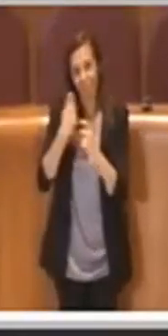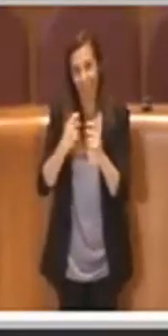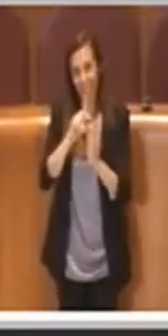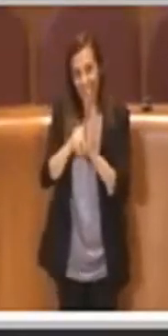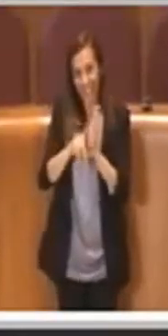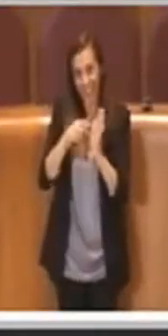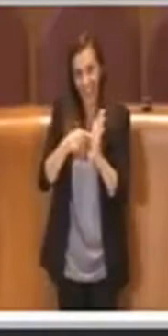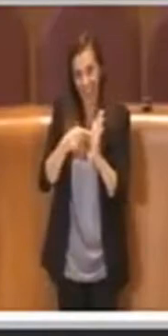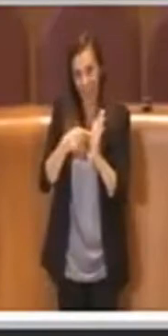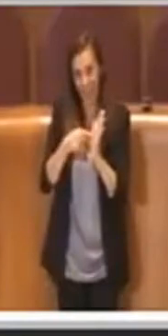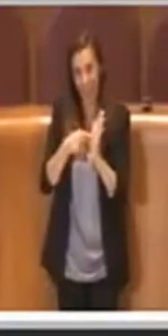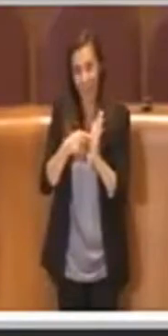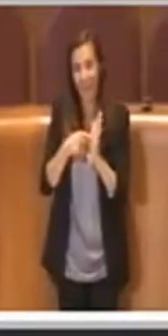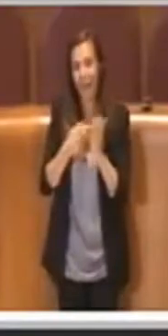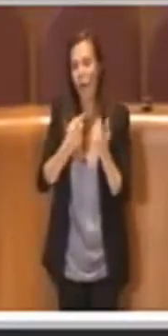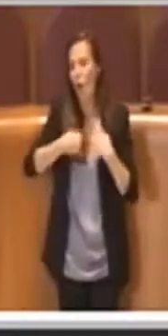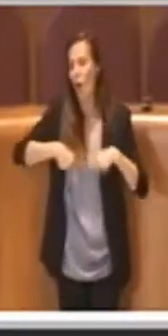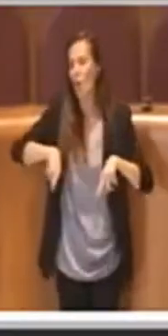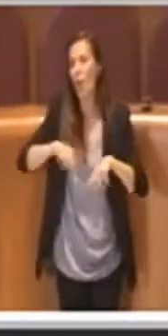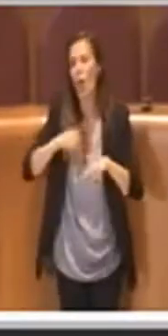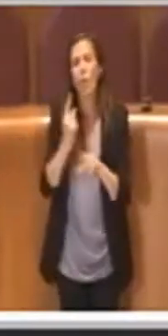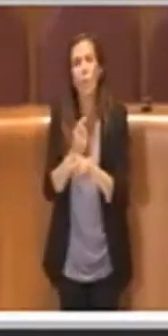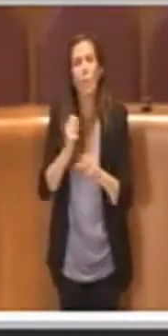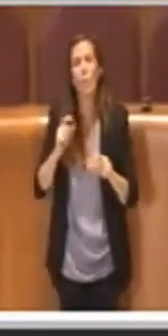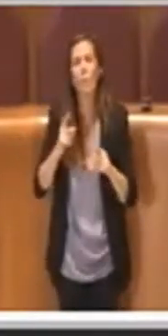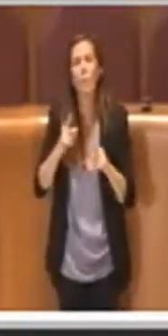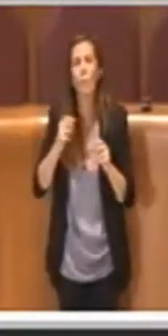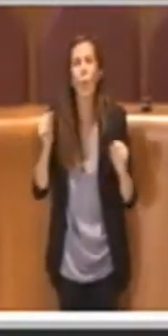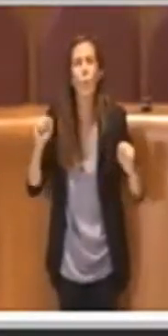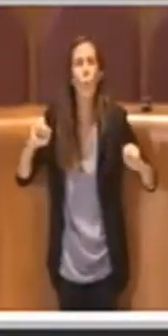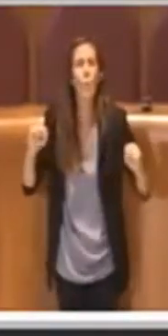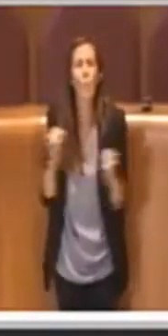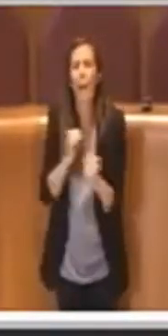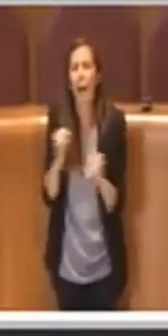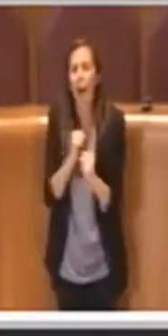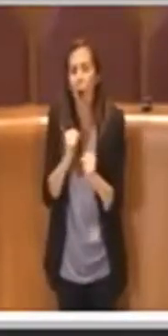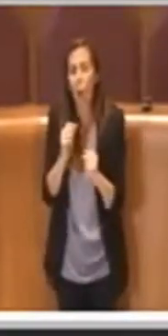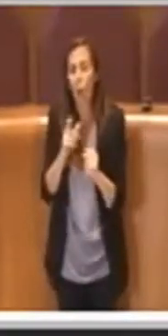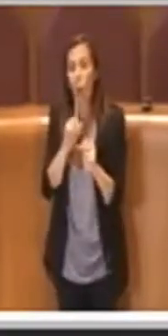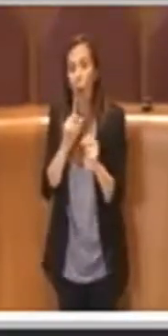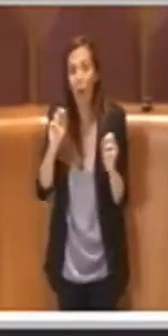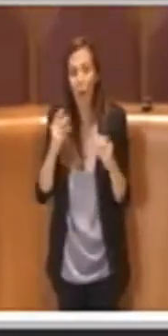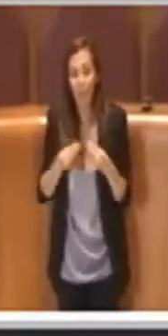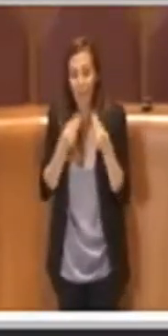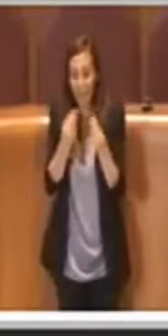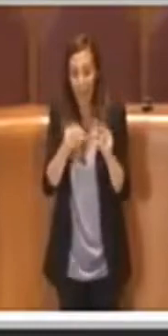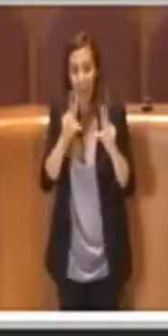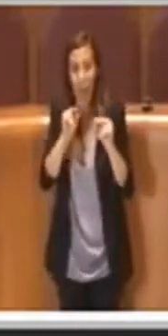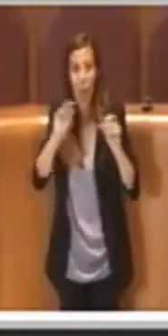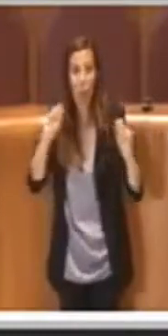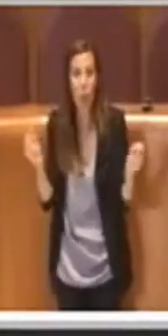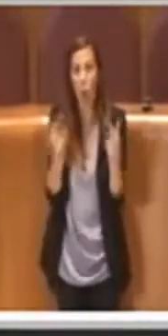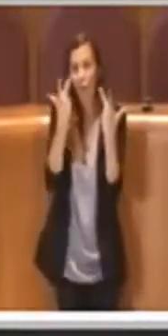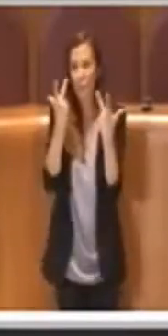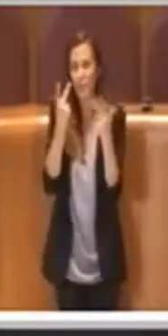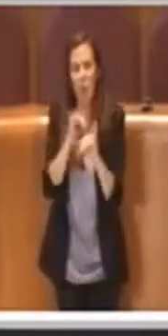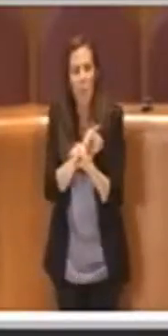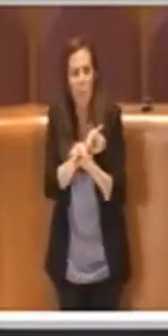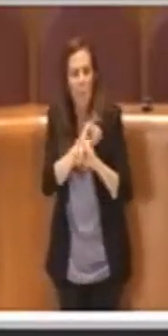mai avere timore di modificare un regolamento se è un'innovazione utile, non si deve temere di